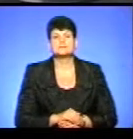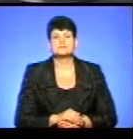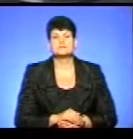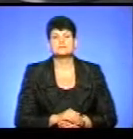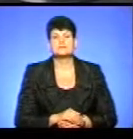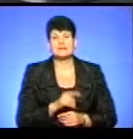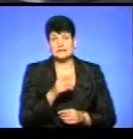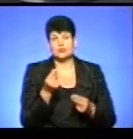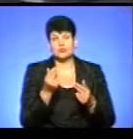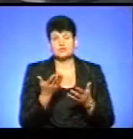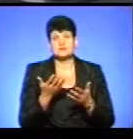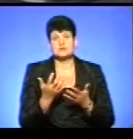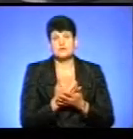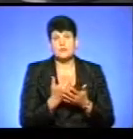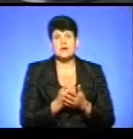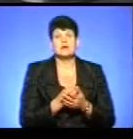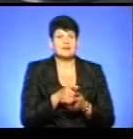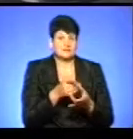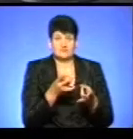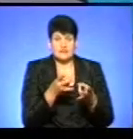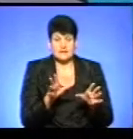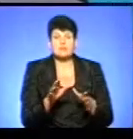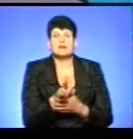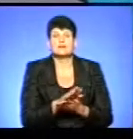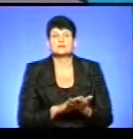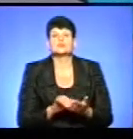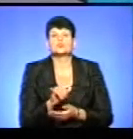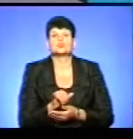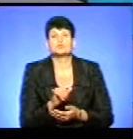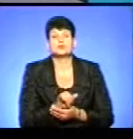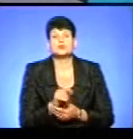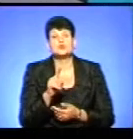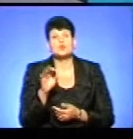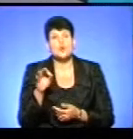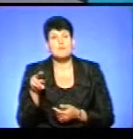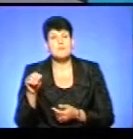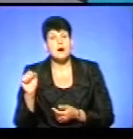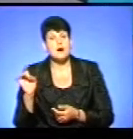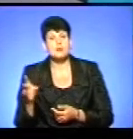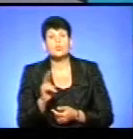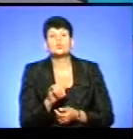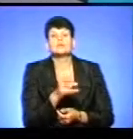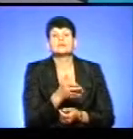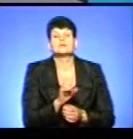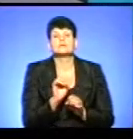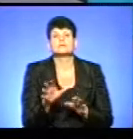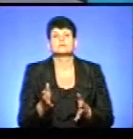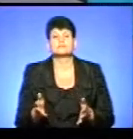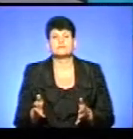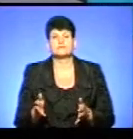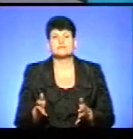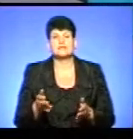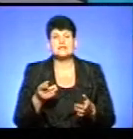заробляють, вони вже стануть непотрібними. Куди їх просто? Ну, куди? В зоопарки? Куди їх діти? Насправді,